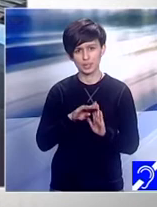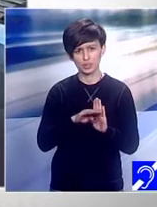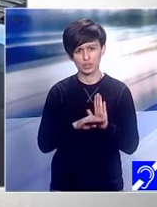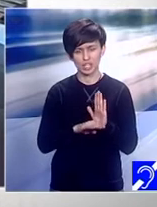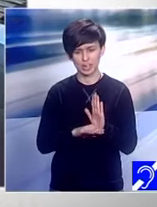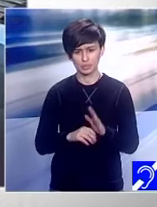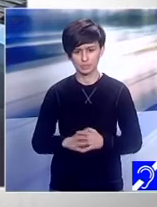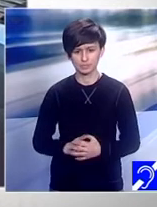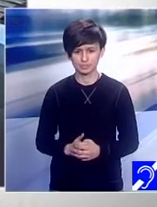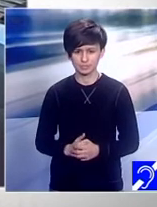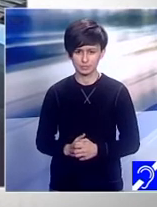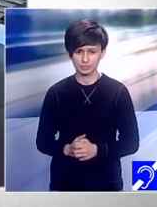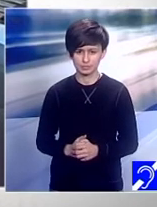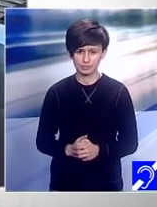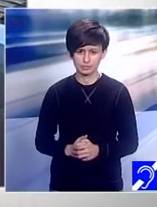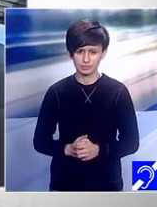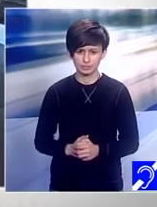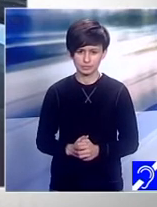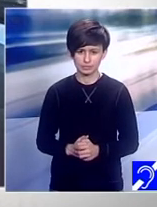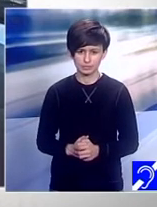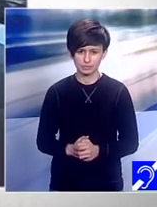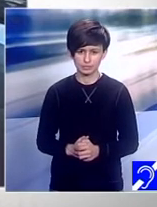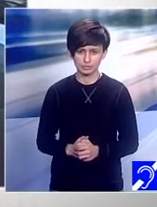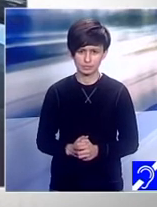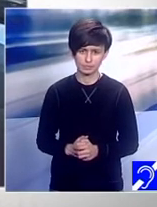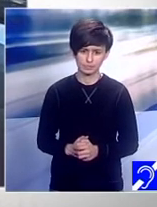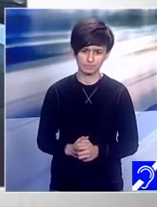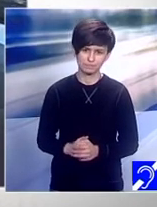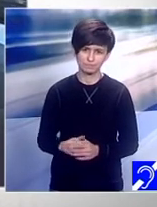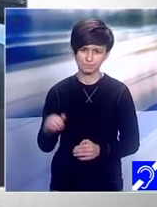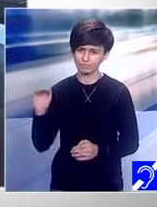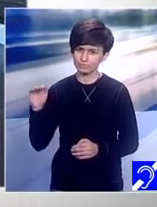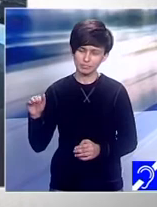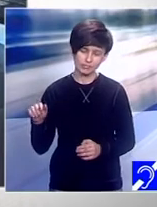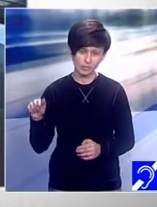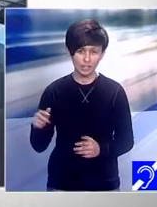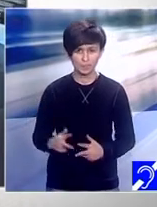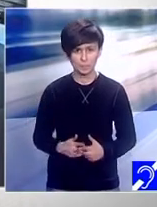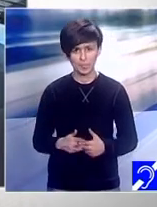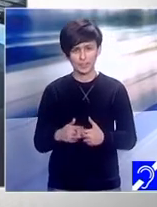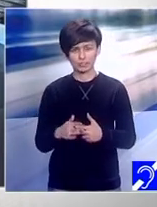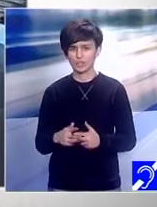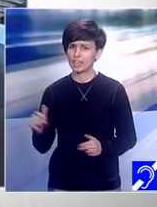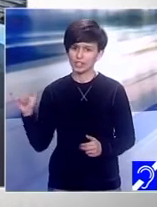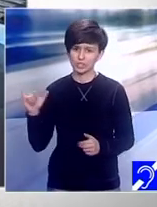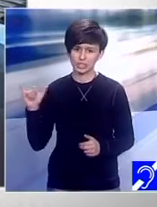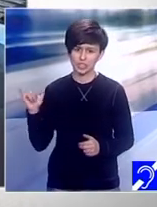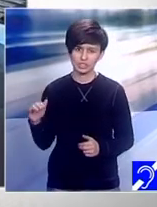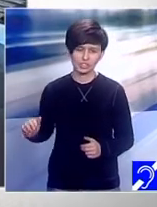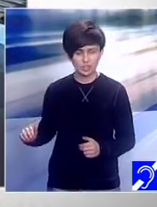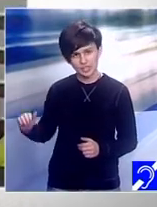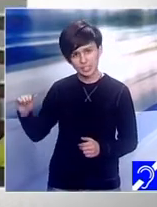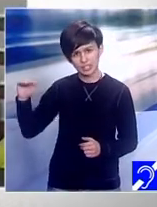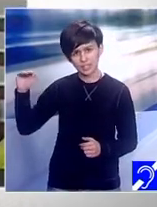mai puțin. Te-a ajutat cineva să-i crești? Te-a ajutat cineva să ai